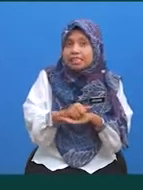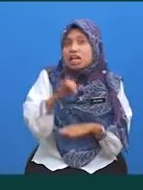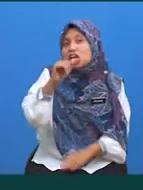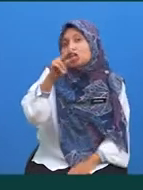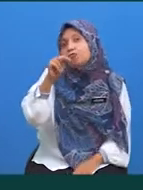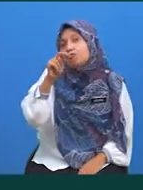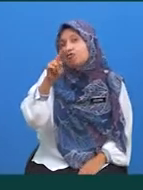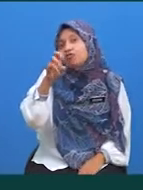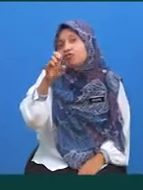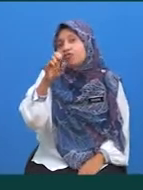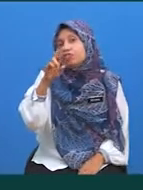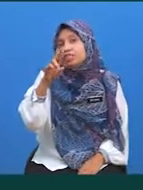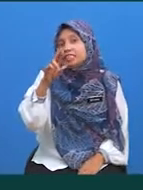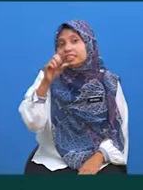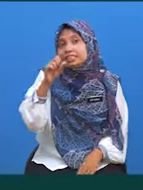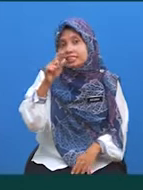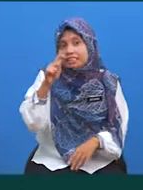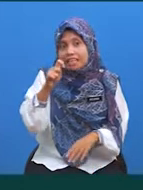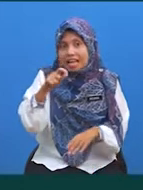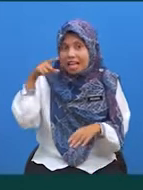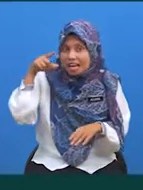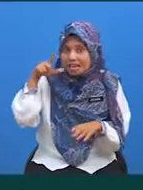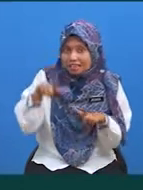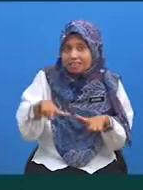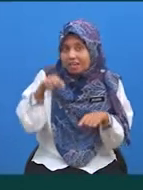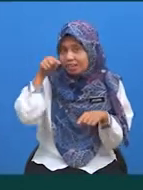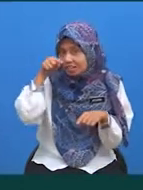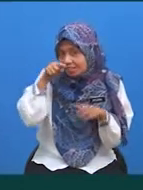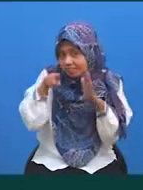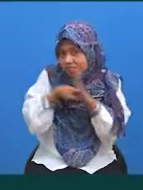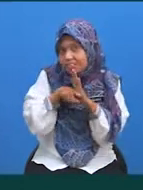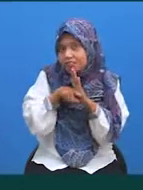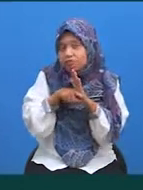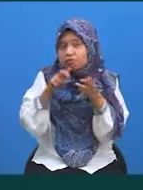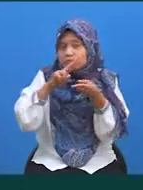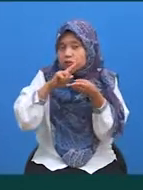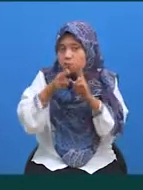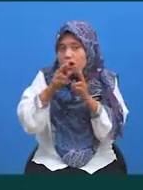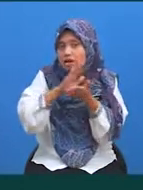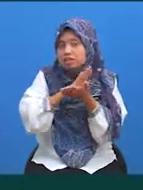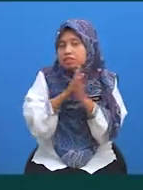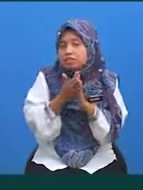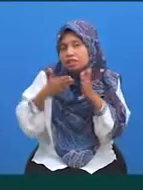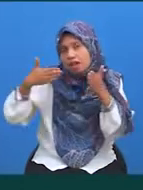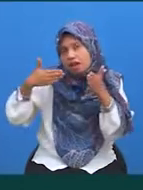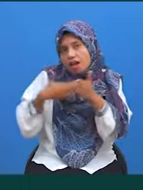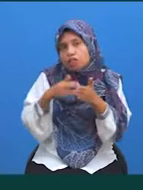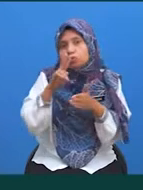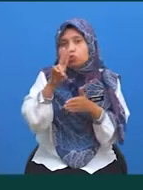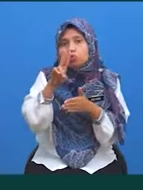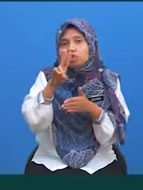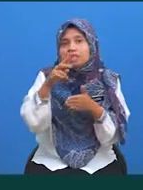Inverse letak negatif Maka akan berubah menjadi hat 2